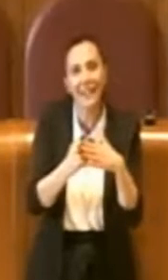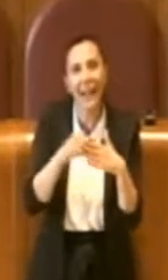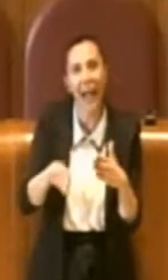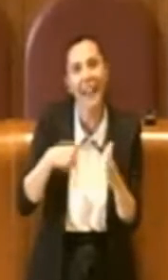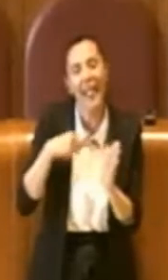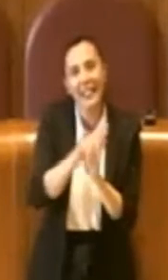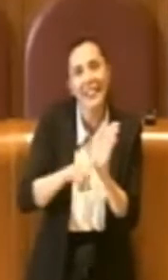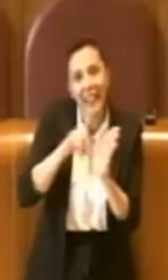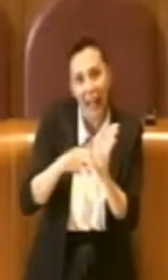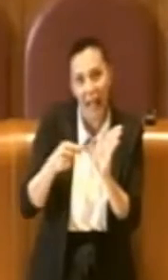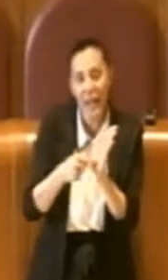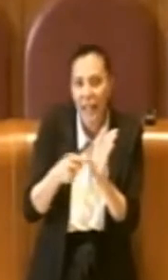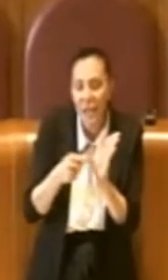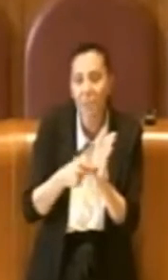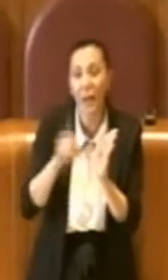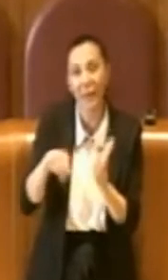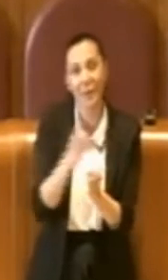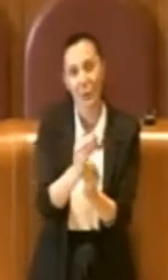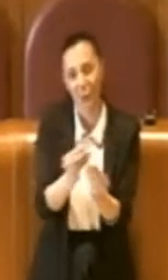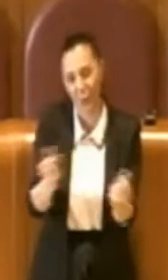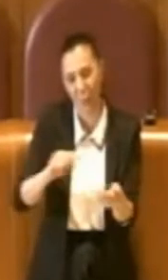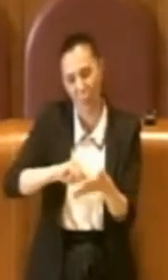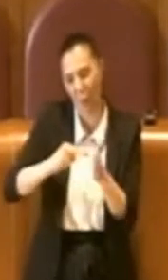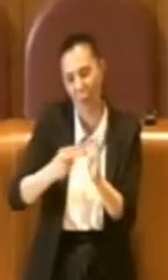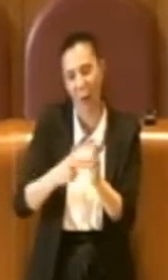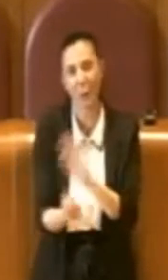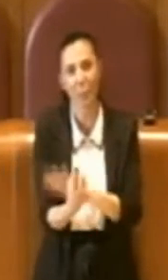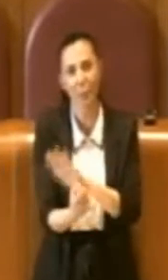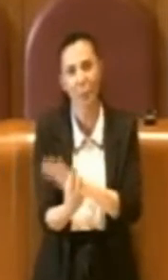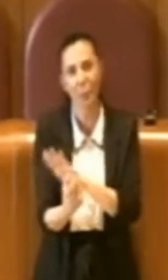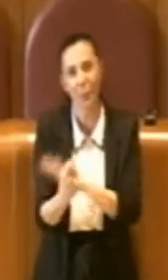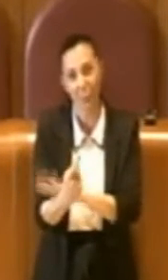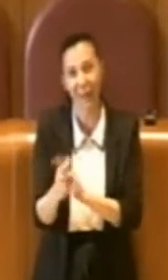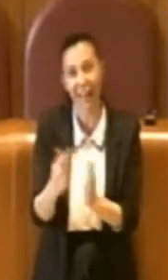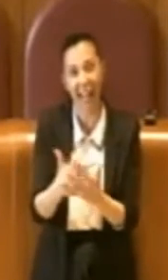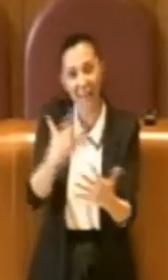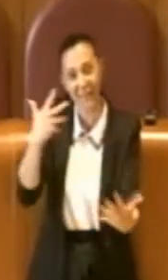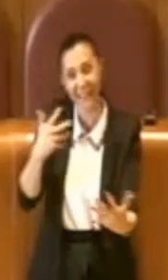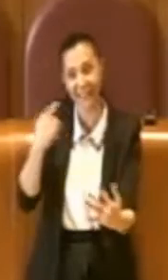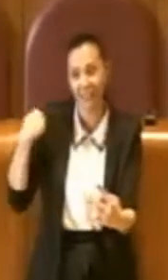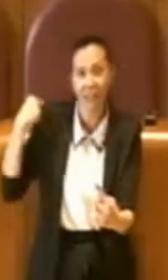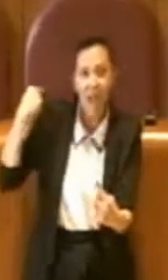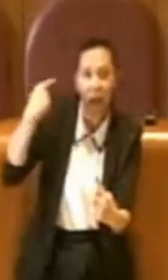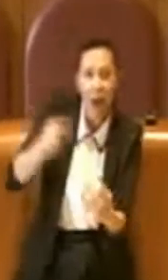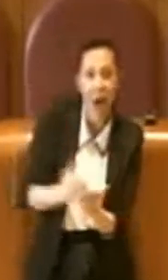si possano risolvere tutti questi problemi che si sono evidenziati nel corso di questi anni. Grazie.